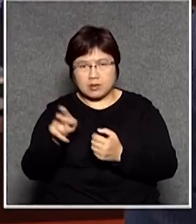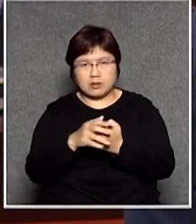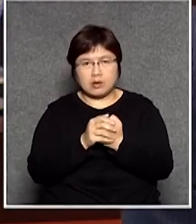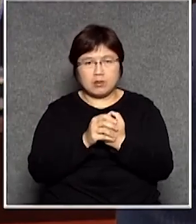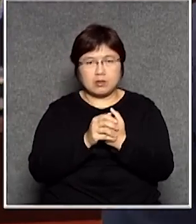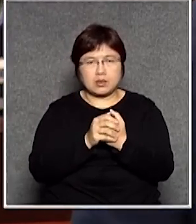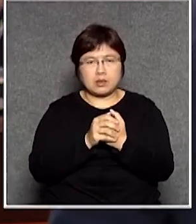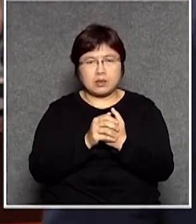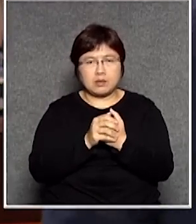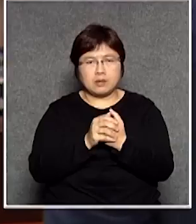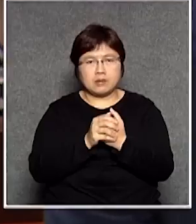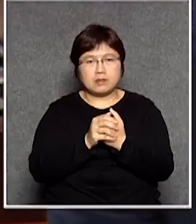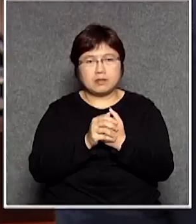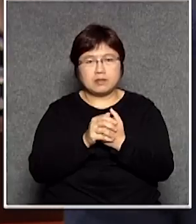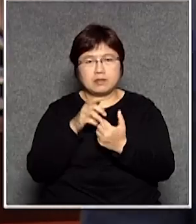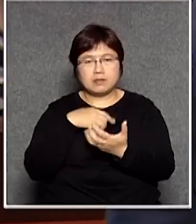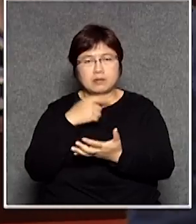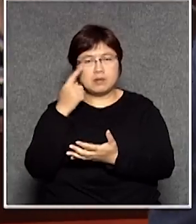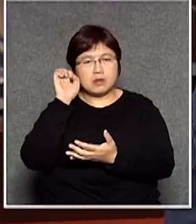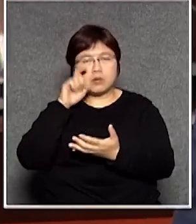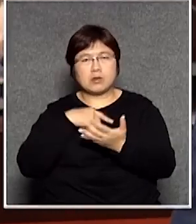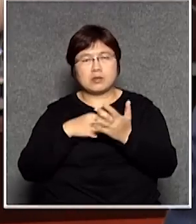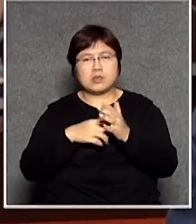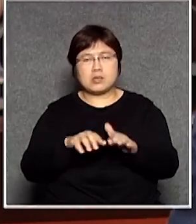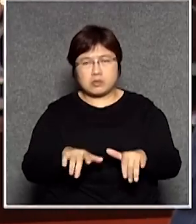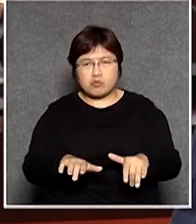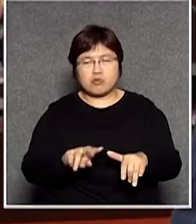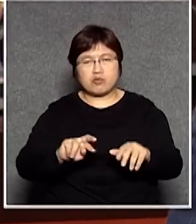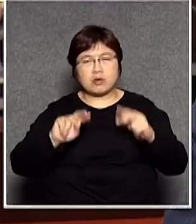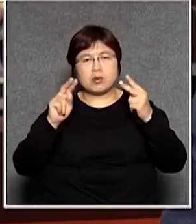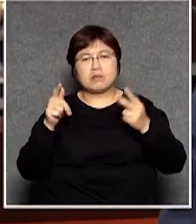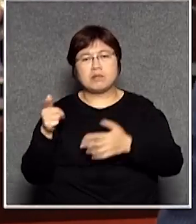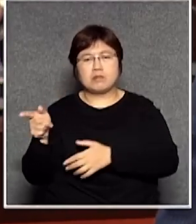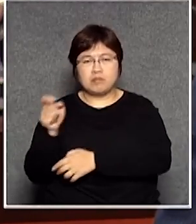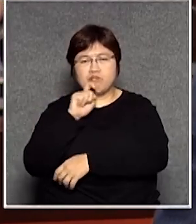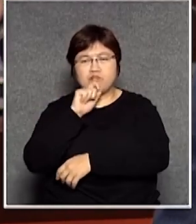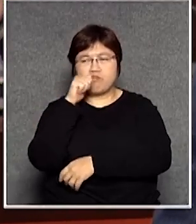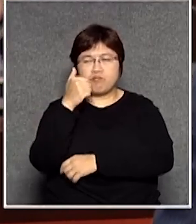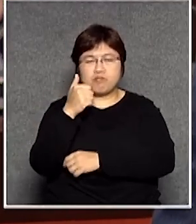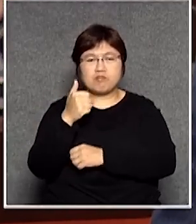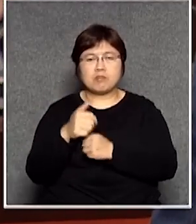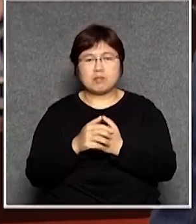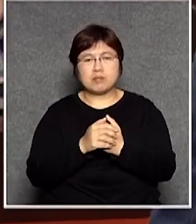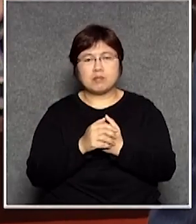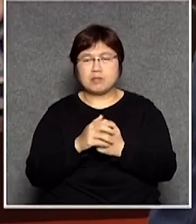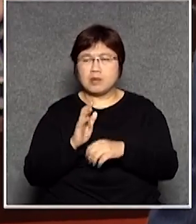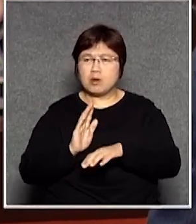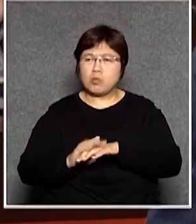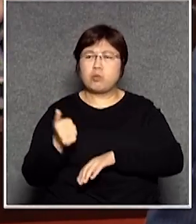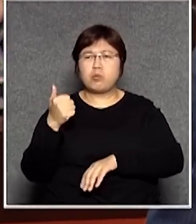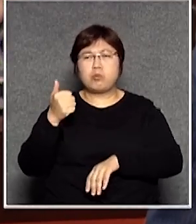其實我都想提呢就是其實電子化呢固然是有它一個很好的優點的